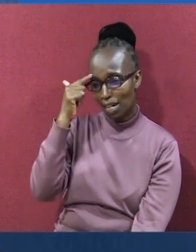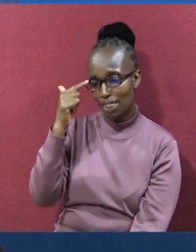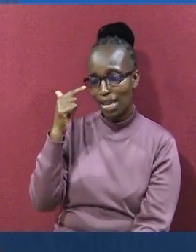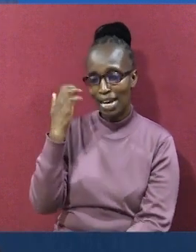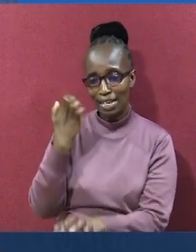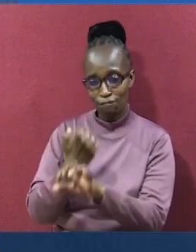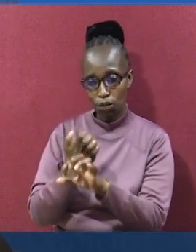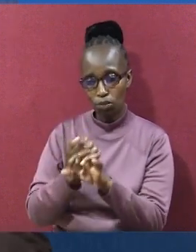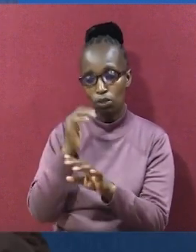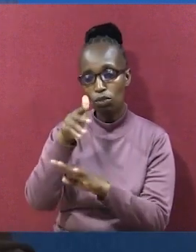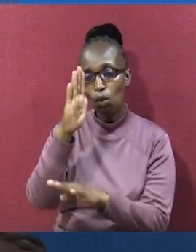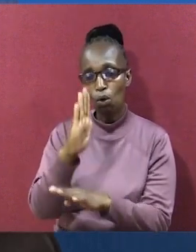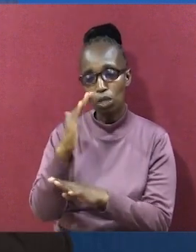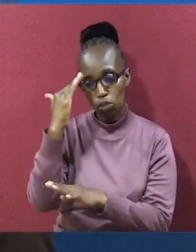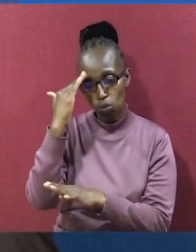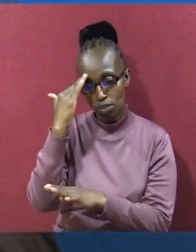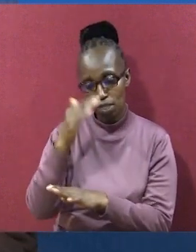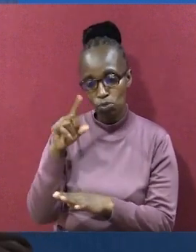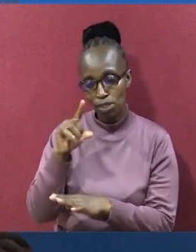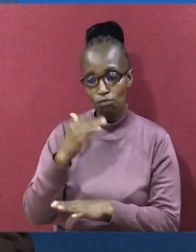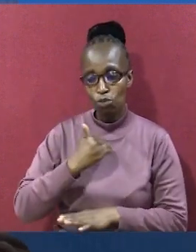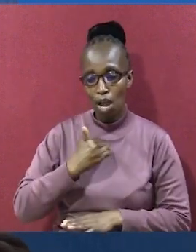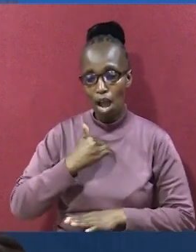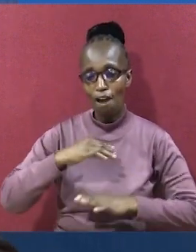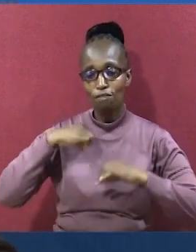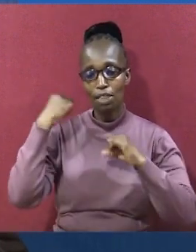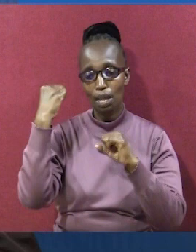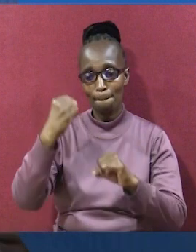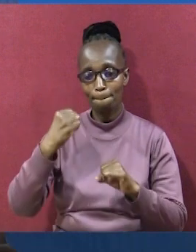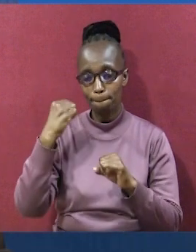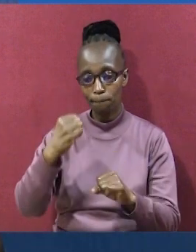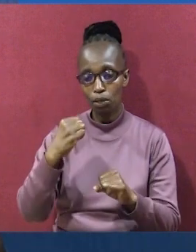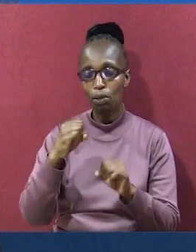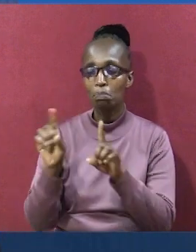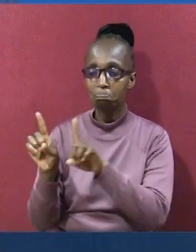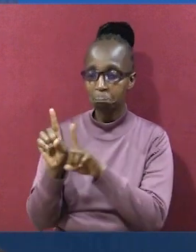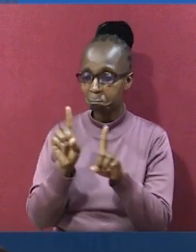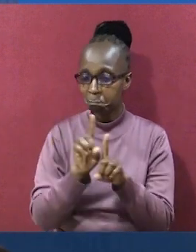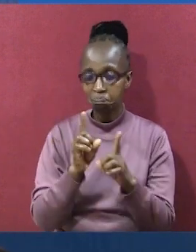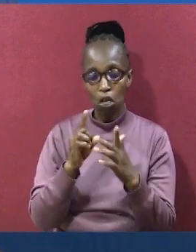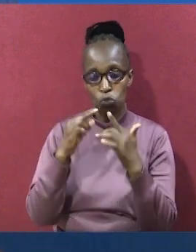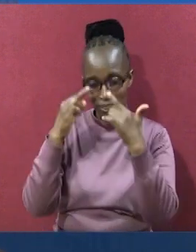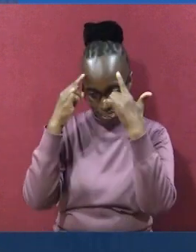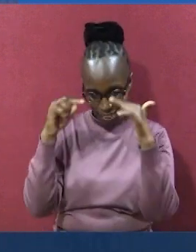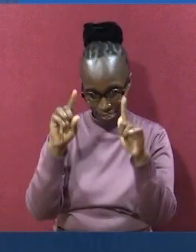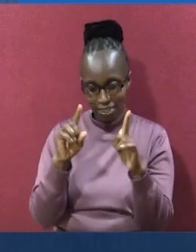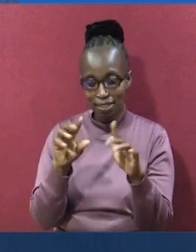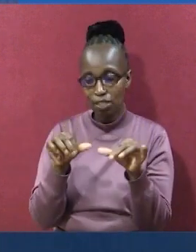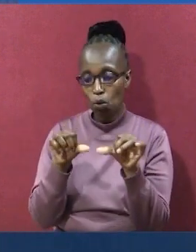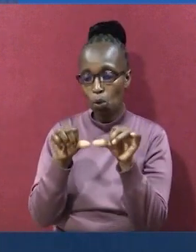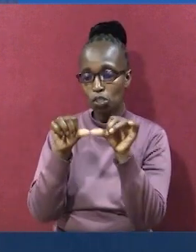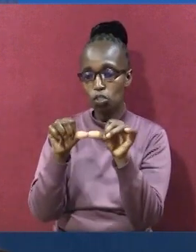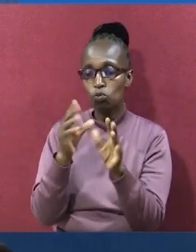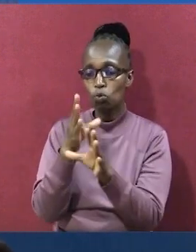Mwenyezi mungu wamiangalia na kajua ya kwamba uko na nguvu. Ya kueza kustahimili hayo. Na ya kueza hata